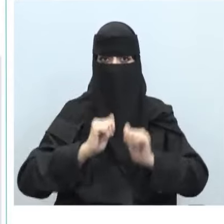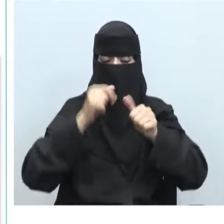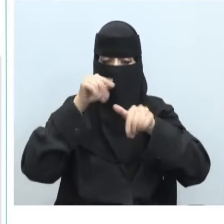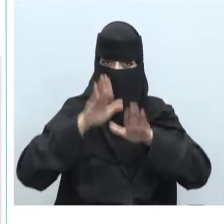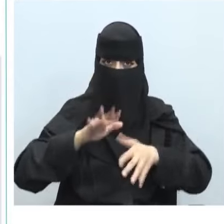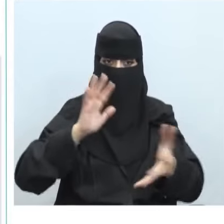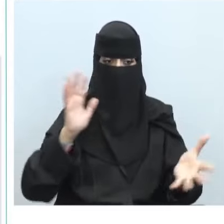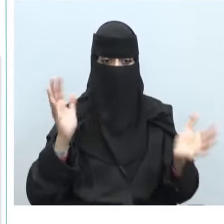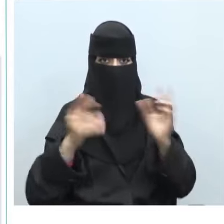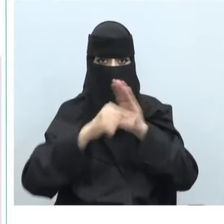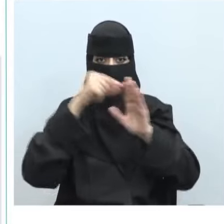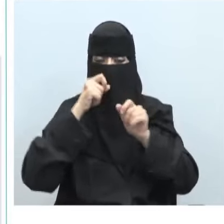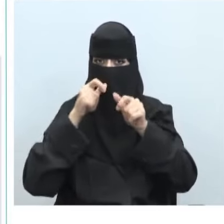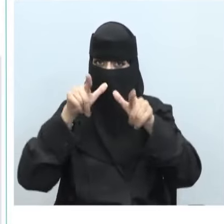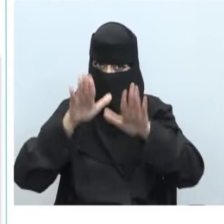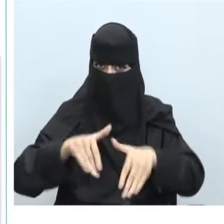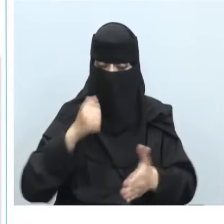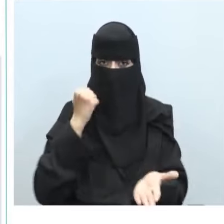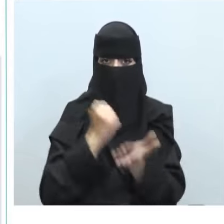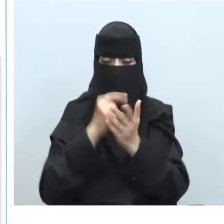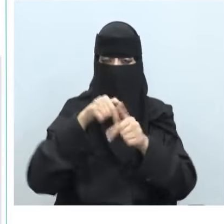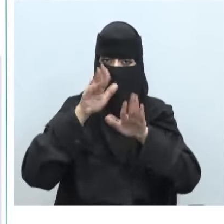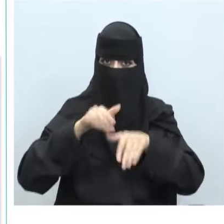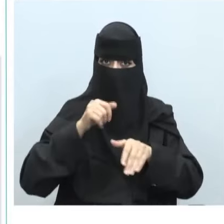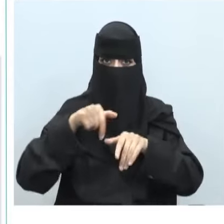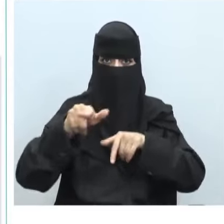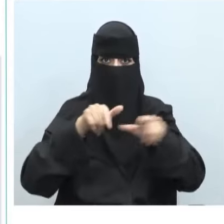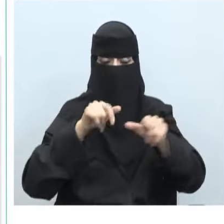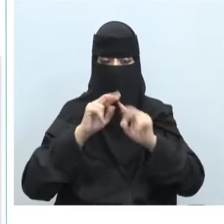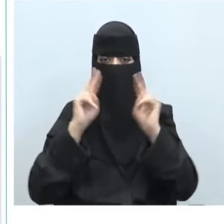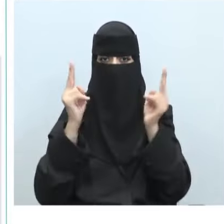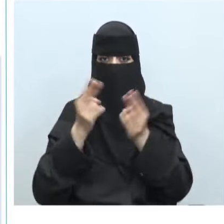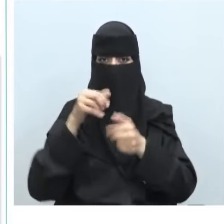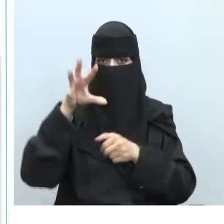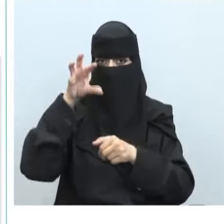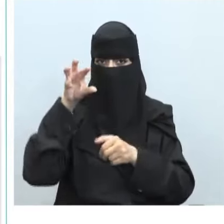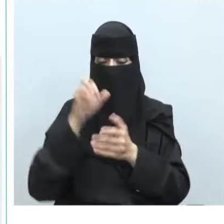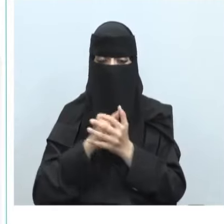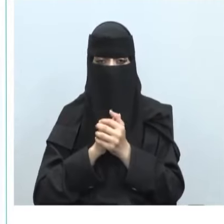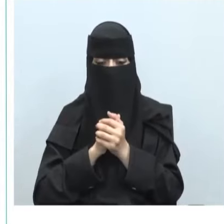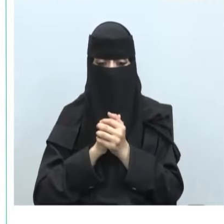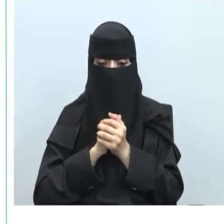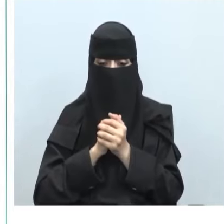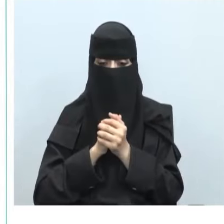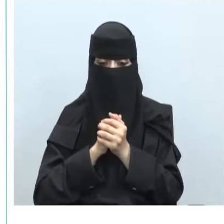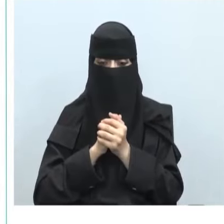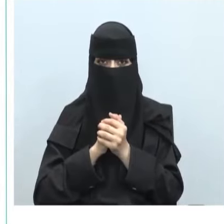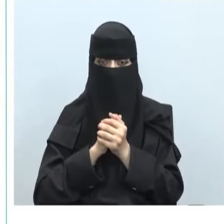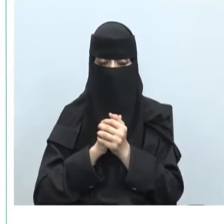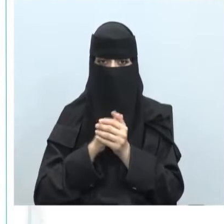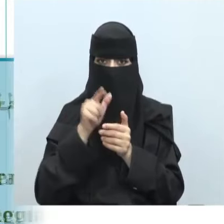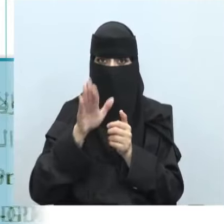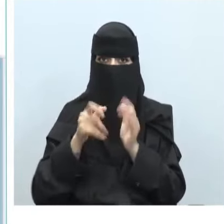يتم تعميم الاعتراف بهذه المصادقات في جميع أنحاء الاتحاد الأوروبي من